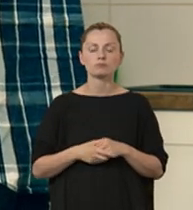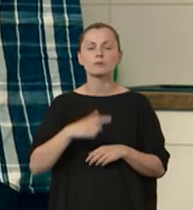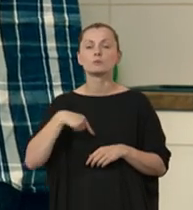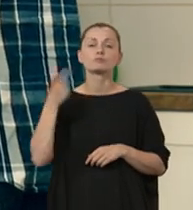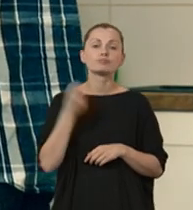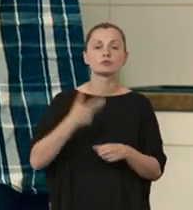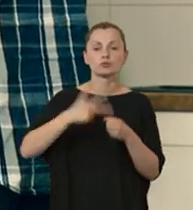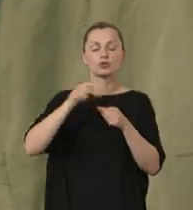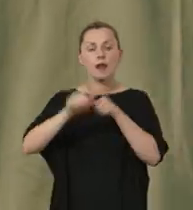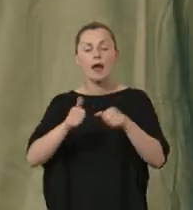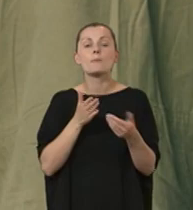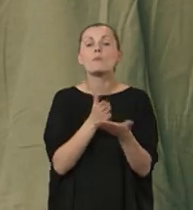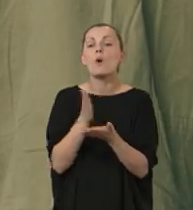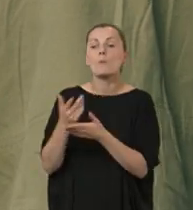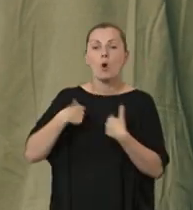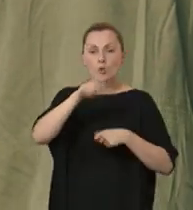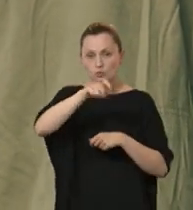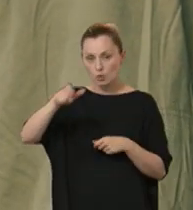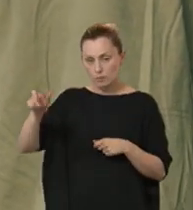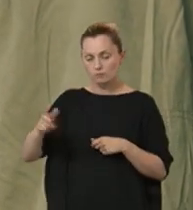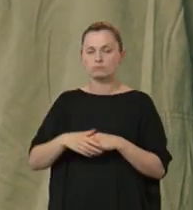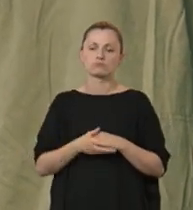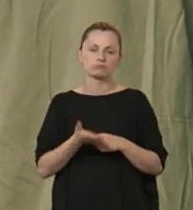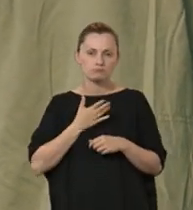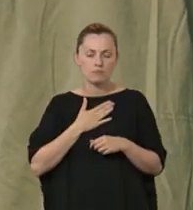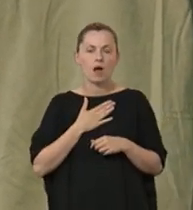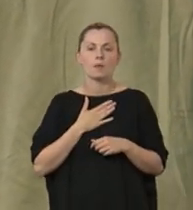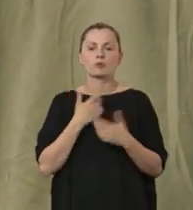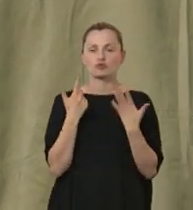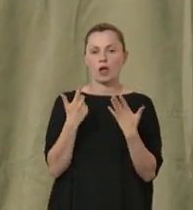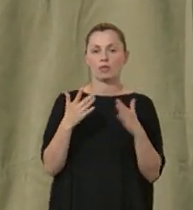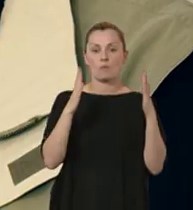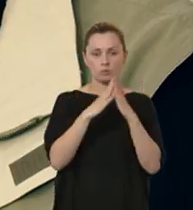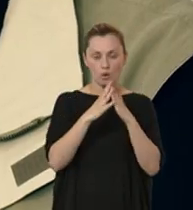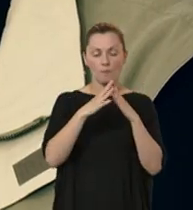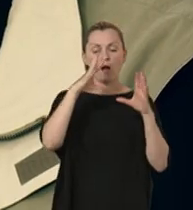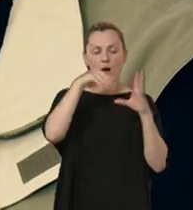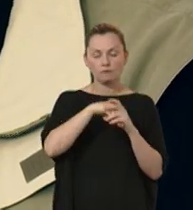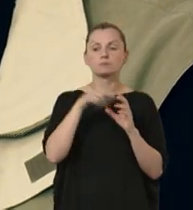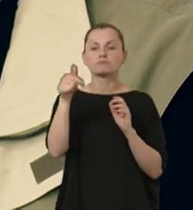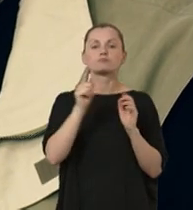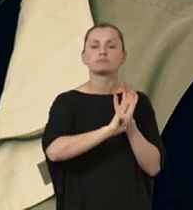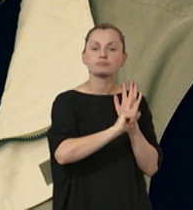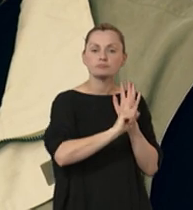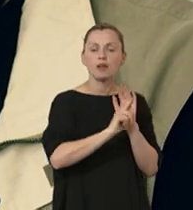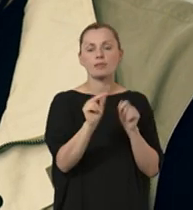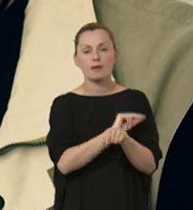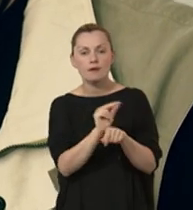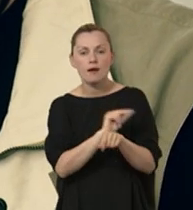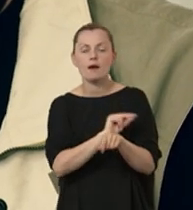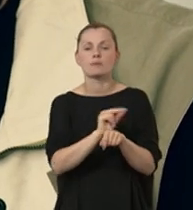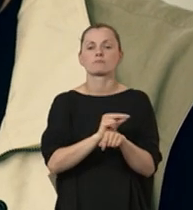Ponieważ my od 30 lat pomagamy tym osobom, mamy 7 domów, w których chodzą na terapię,